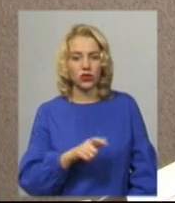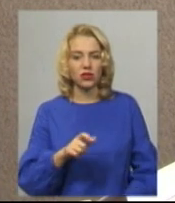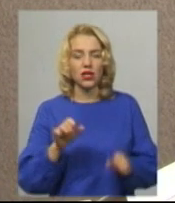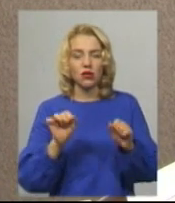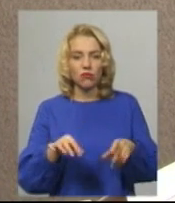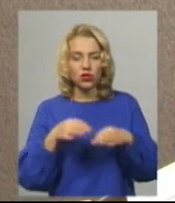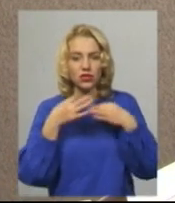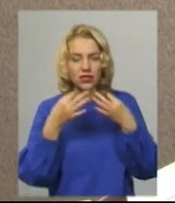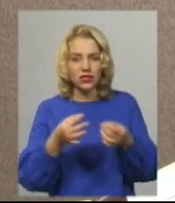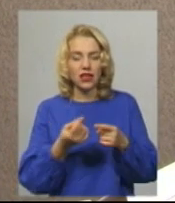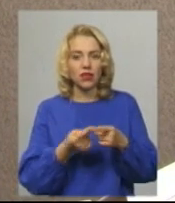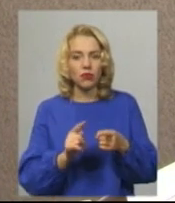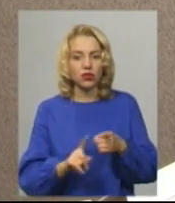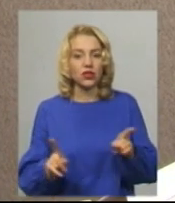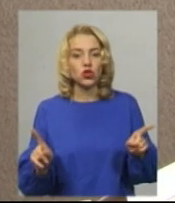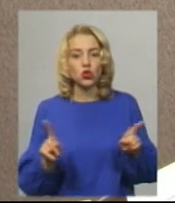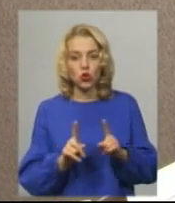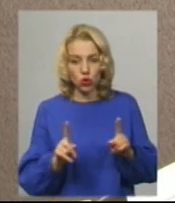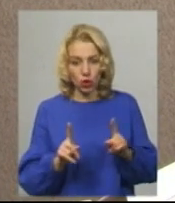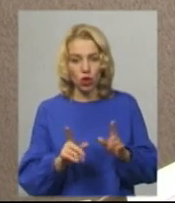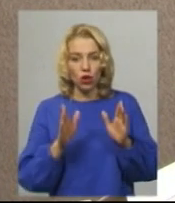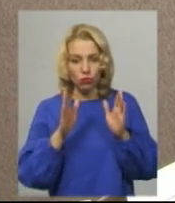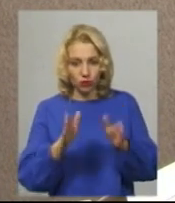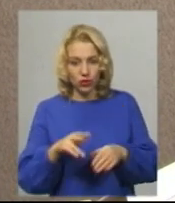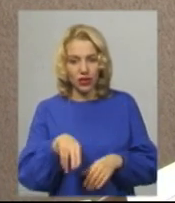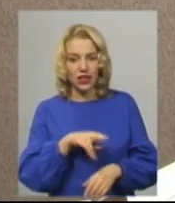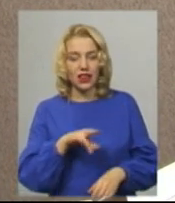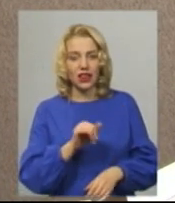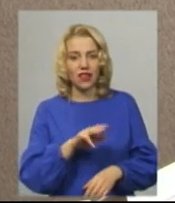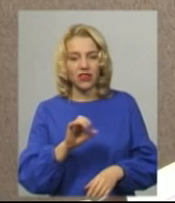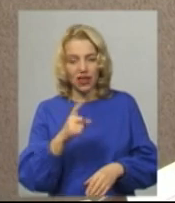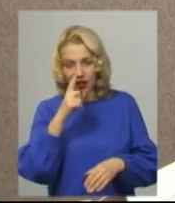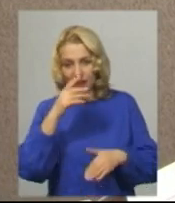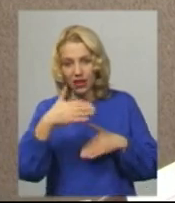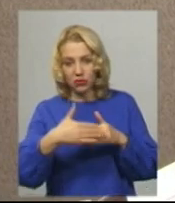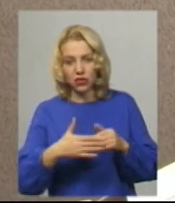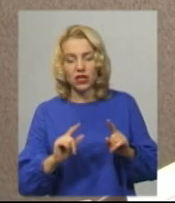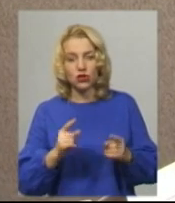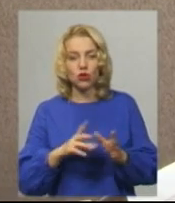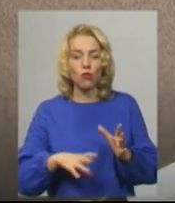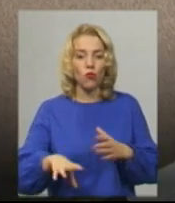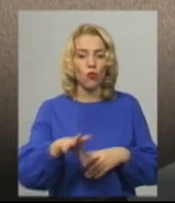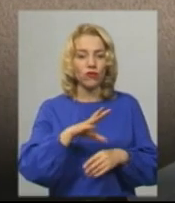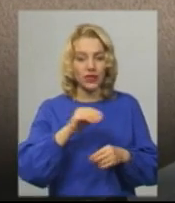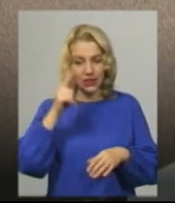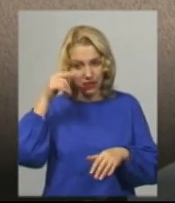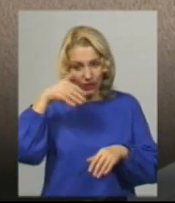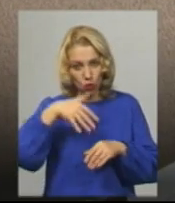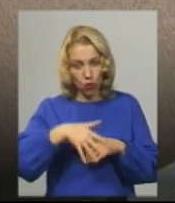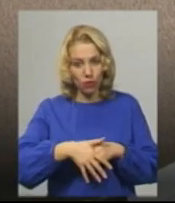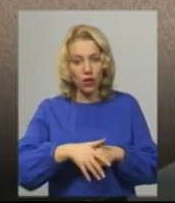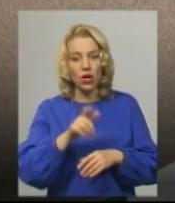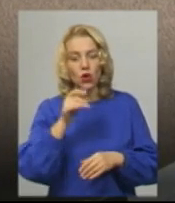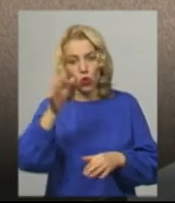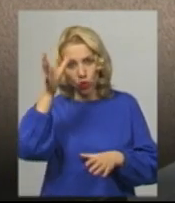про те, що буде дифтерія і вона наближається. Тому всі свідомі і розумні